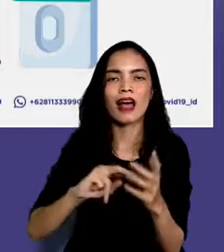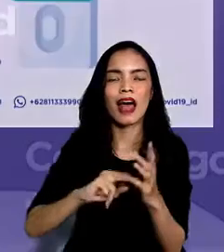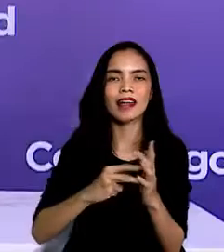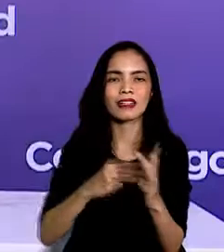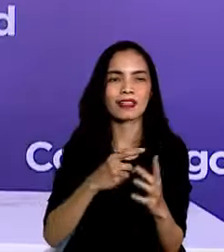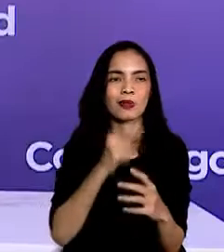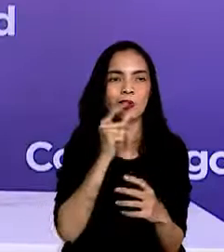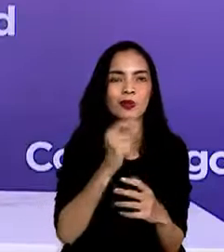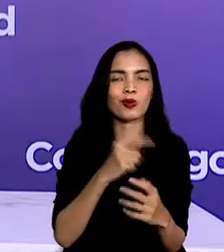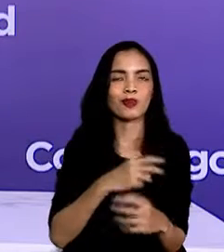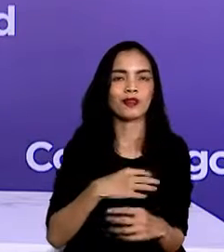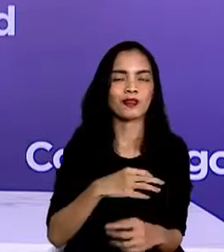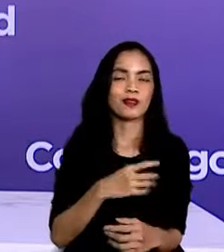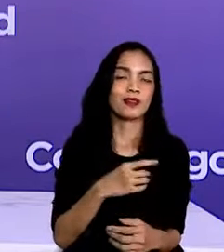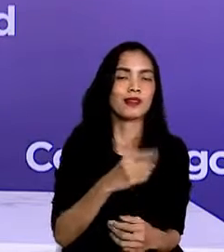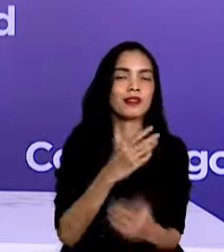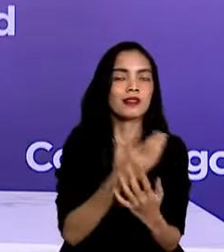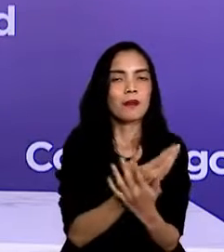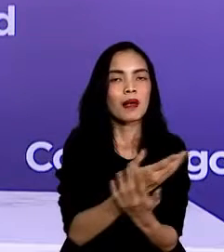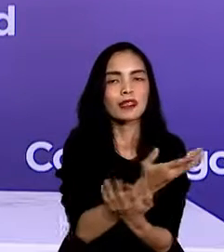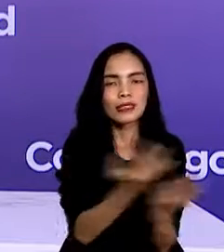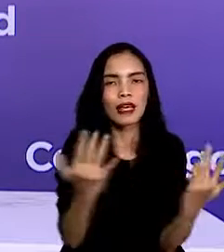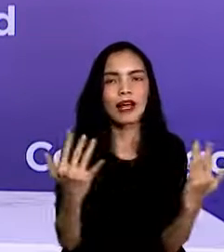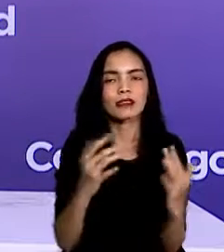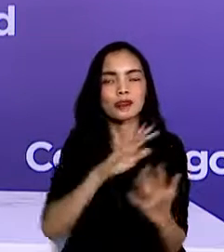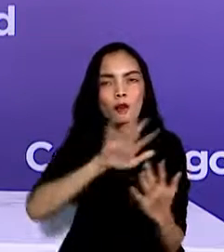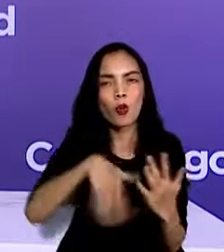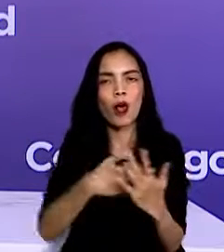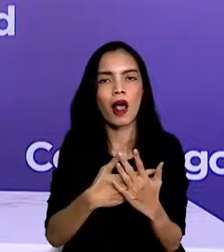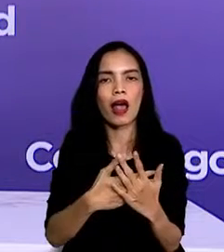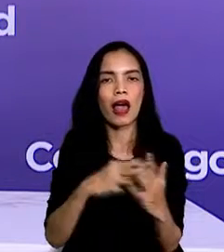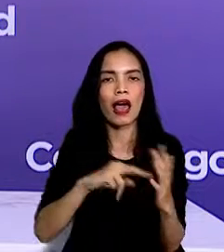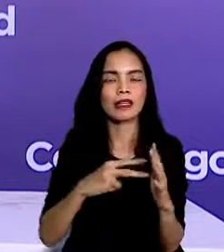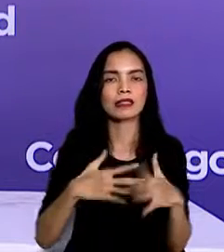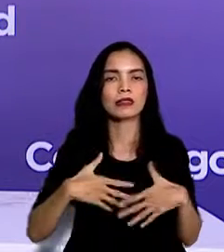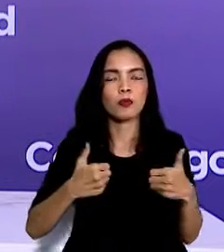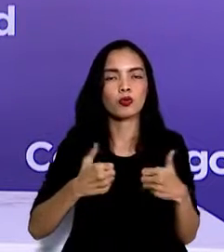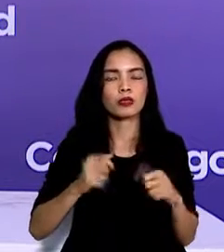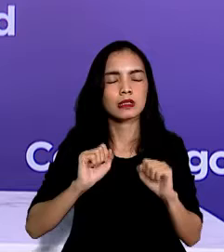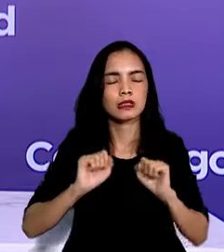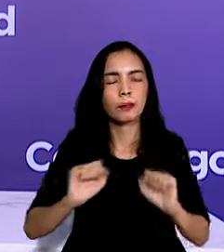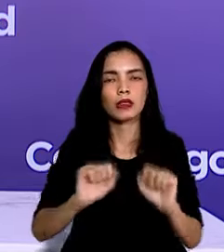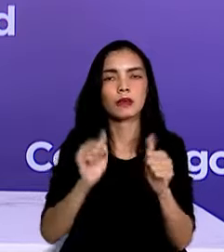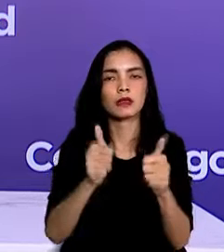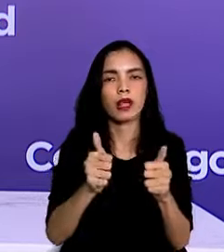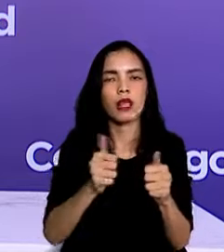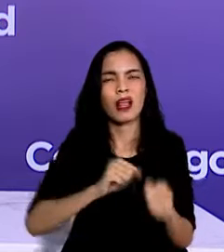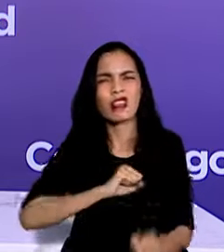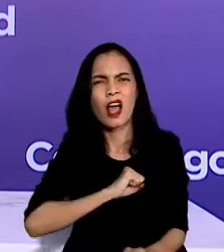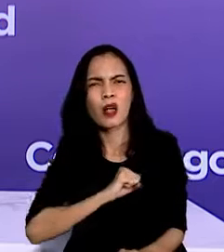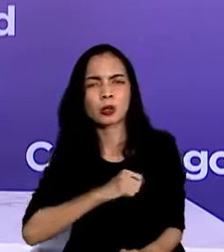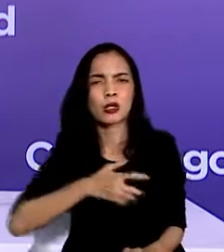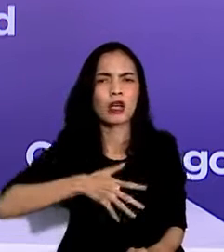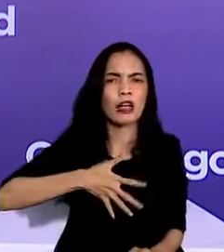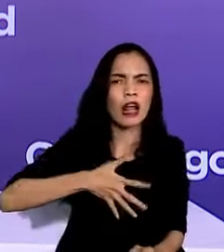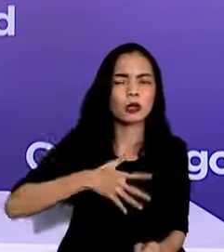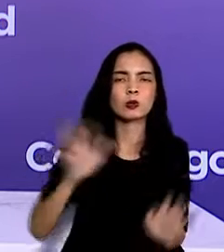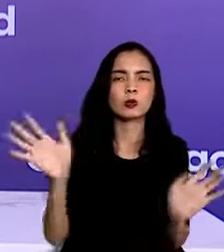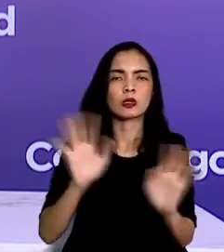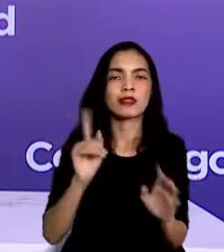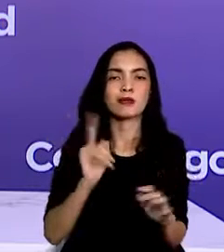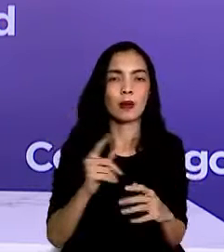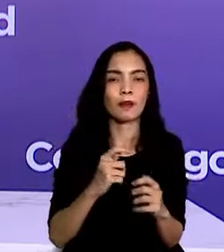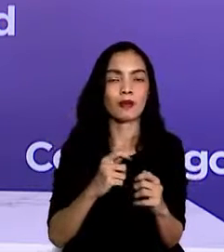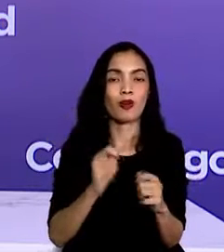ditangani lebih cepat maka peluang sembuh lebih besar jangan takut dan ragu karena seluruh pembiayaan